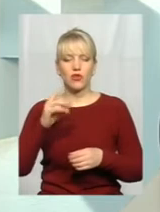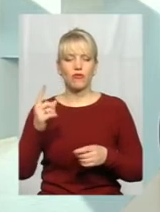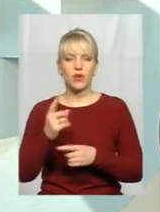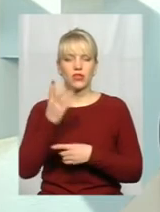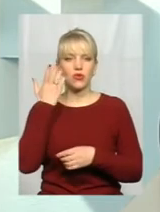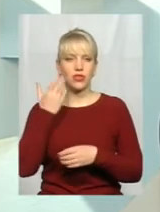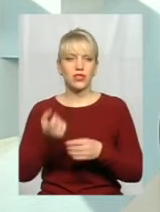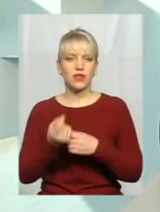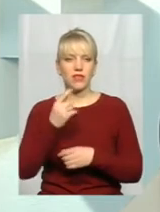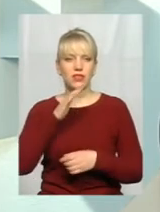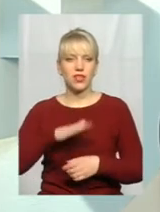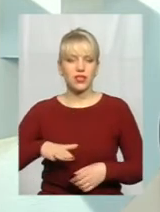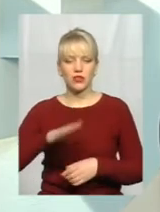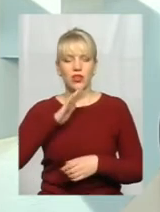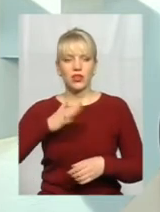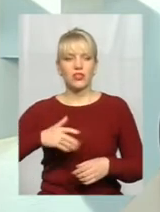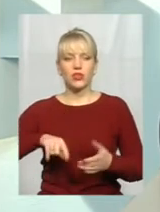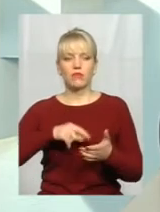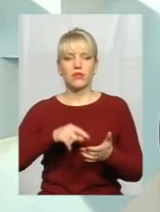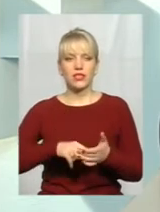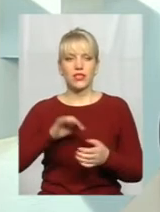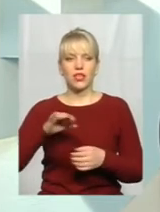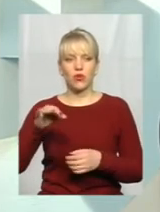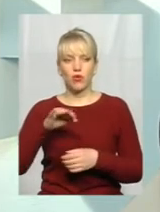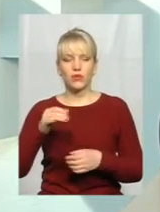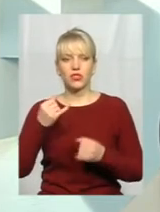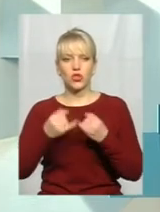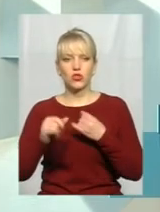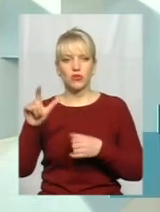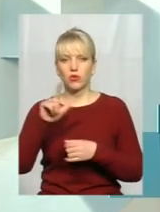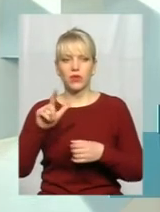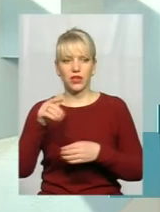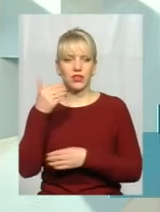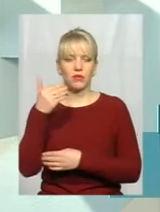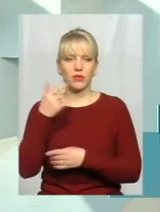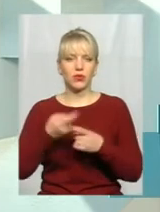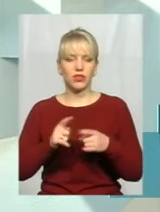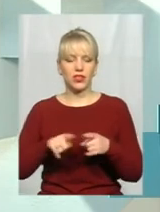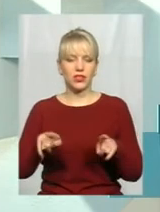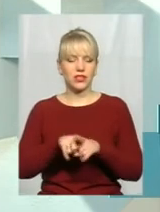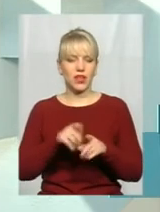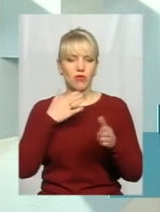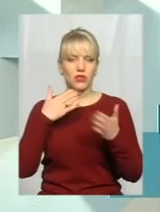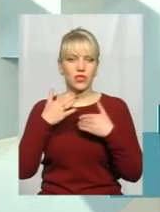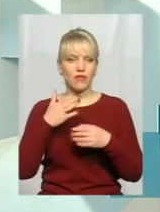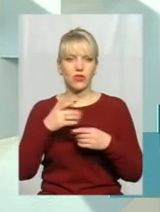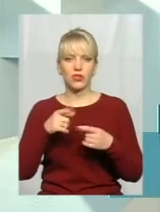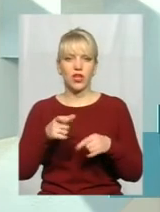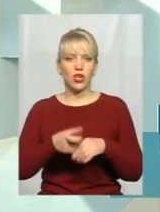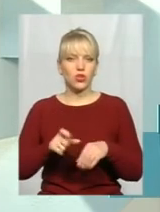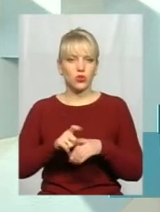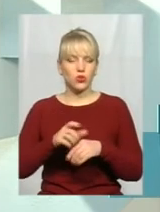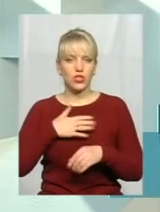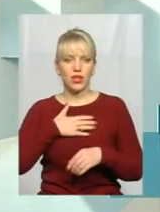'явилися на території нашого міста і області жовто-блакитні прапори, до них так само ставилися дуже насторожено. На